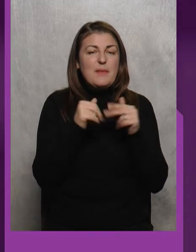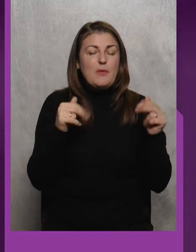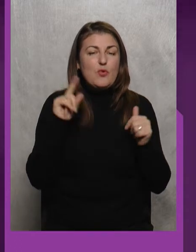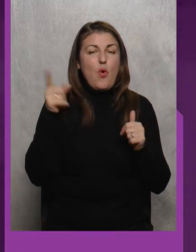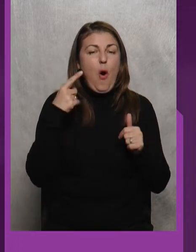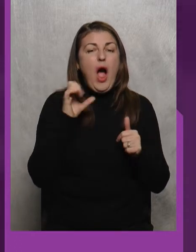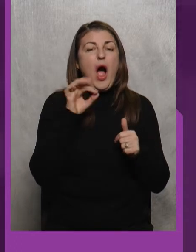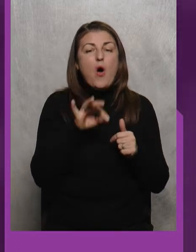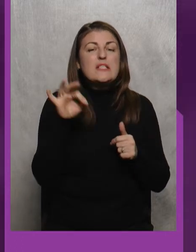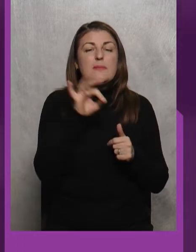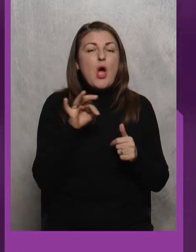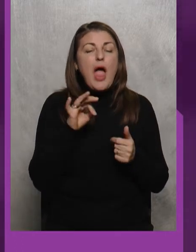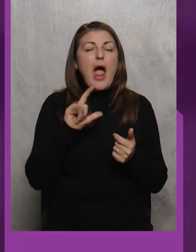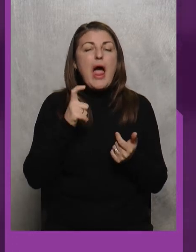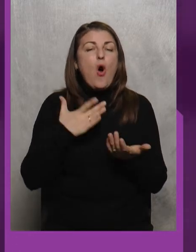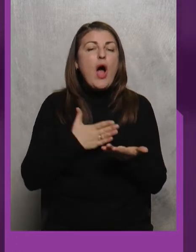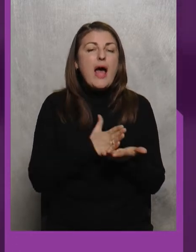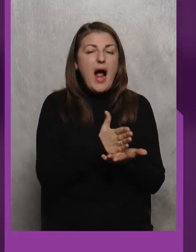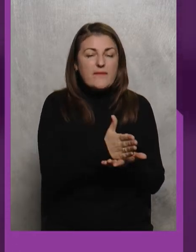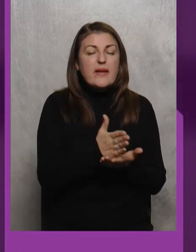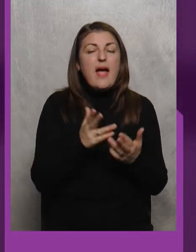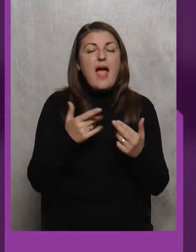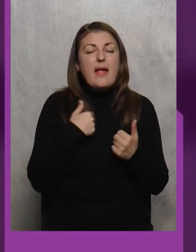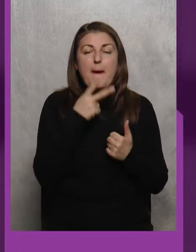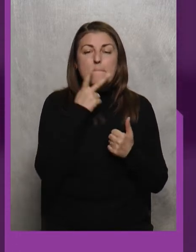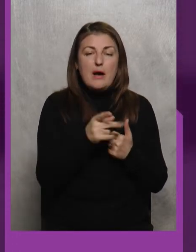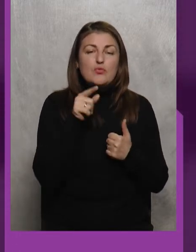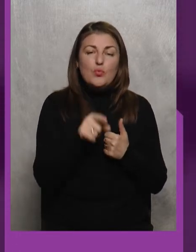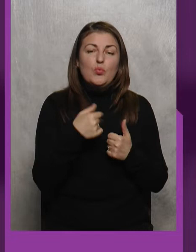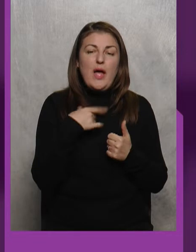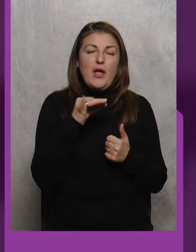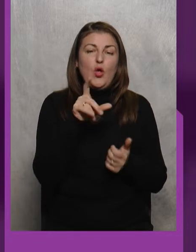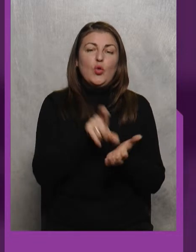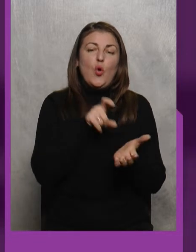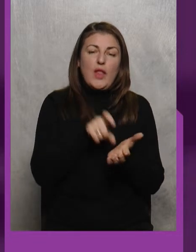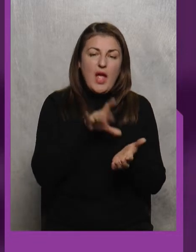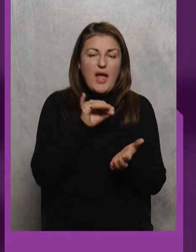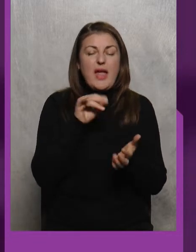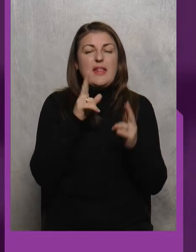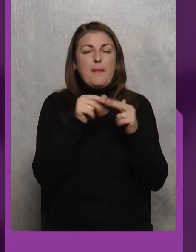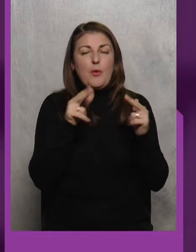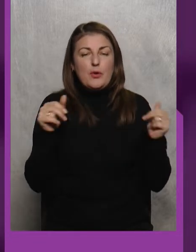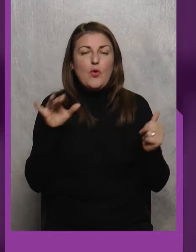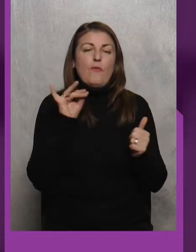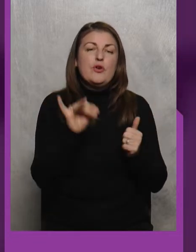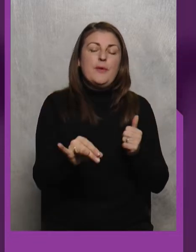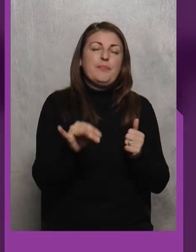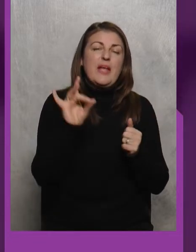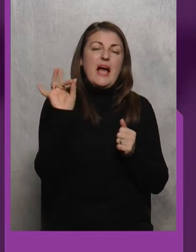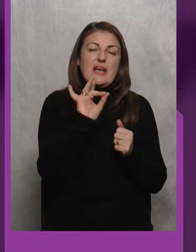області А от З приводу географії Так Я бачу Тут у нас І Донеччина І Дніпропетровщина І